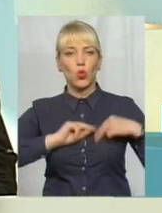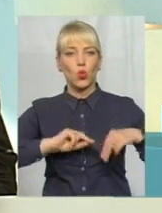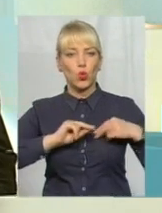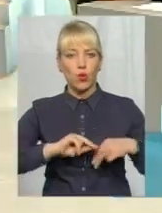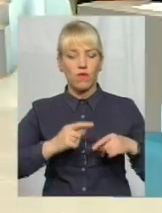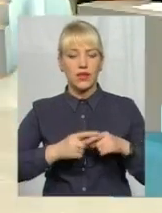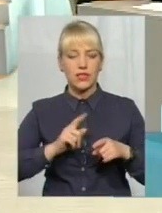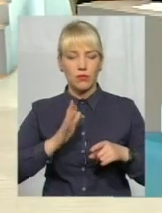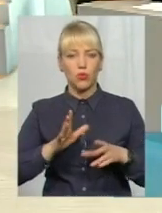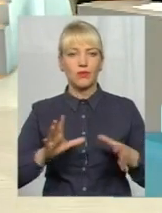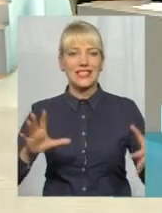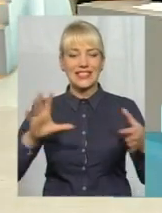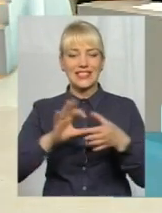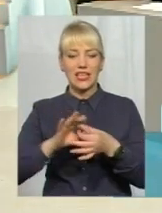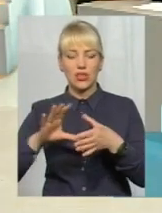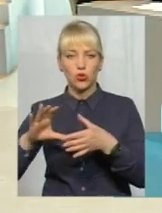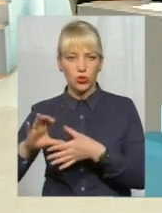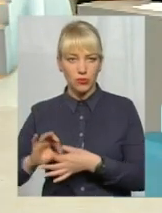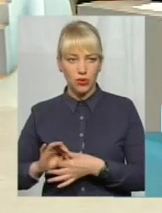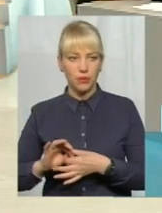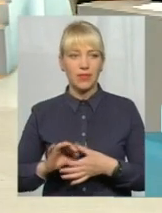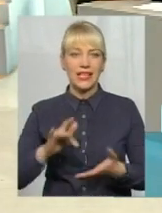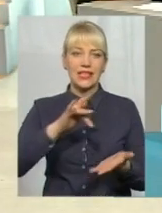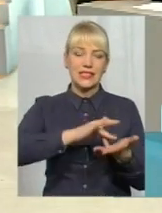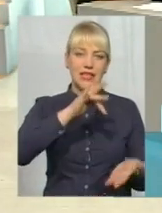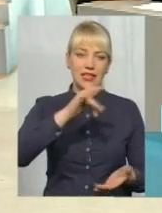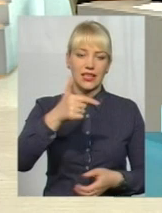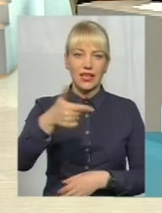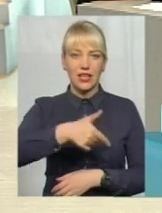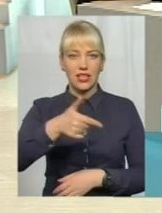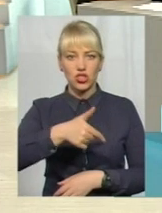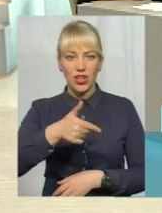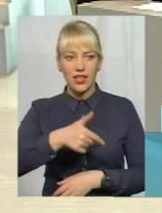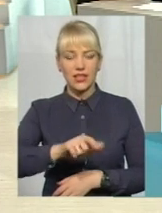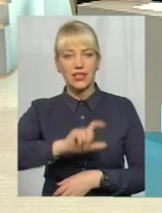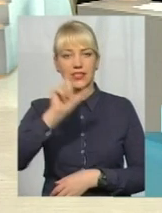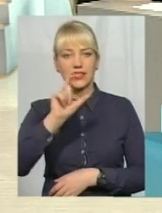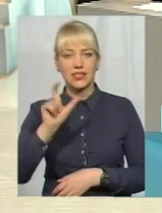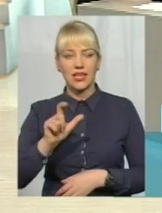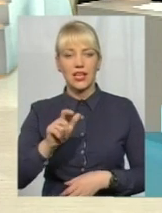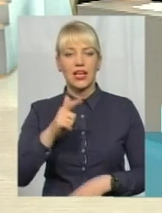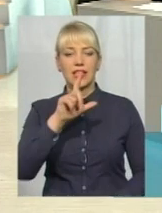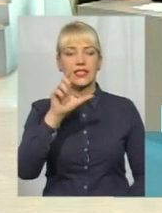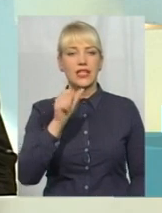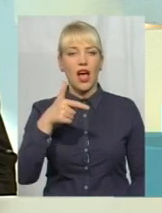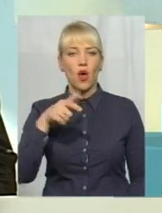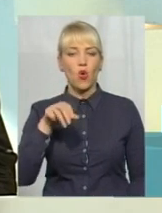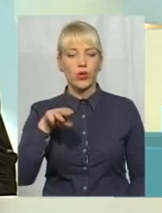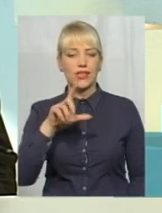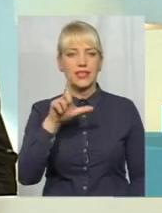магістральною вулицею, по суті, центр Гречани з Загодзерно і